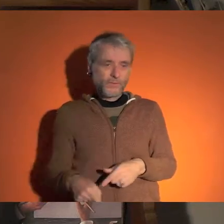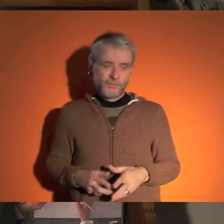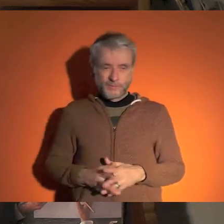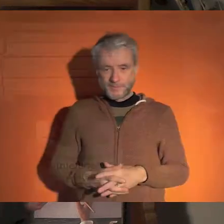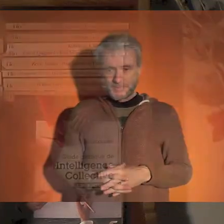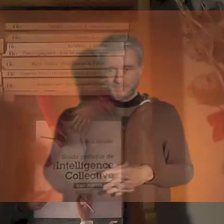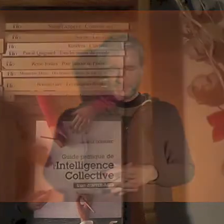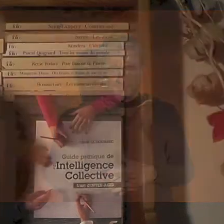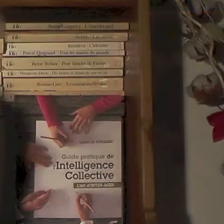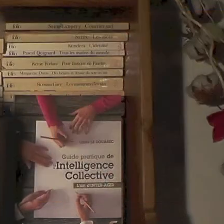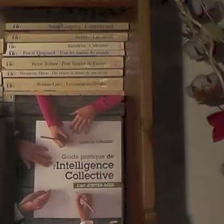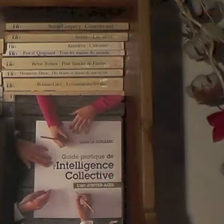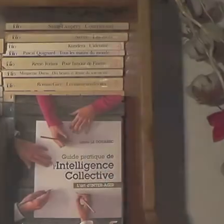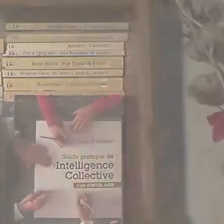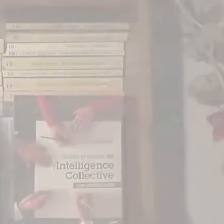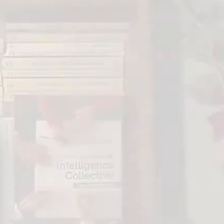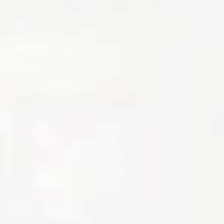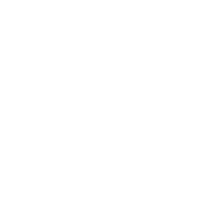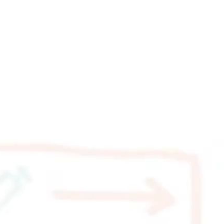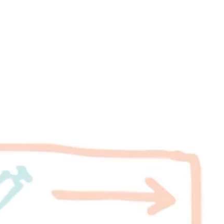les lois républicaines de notre pays.